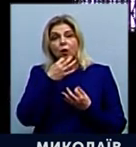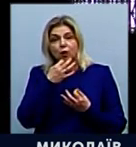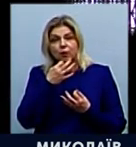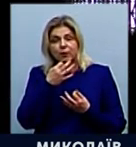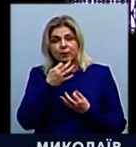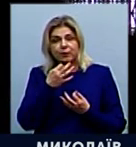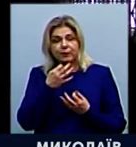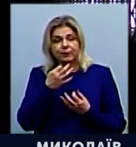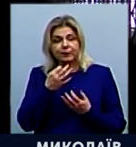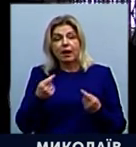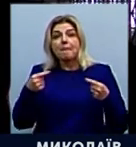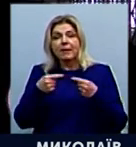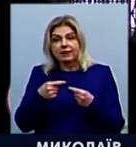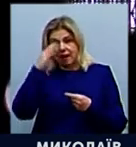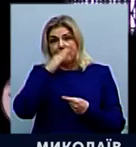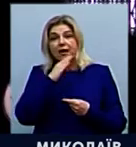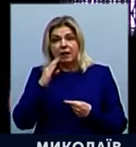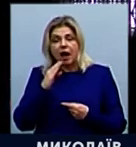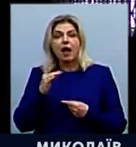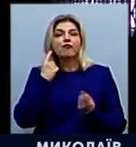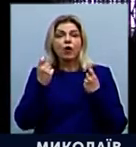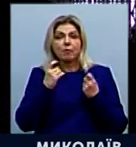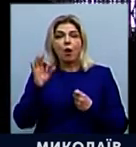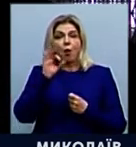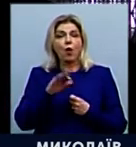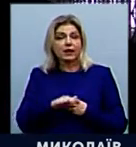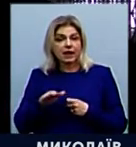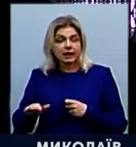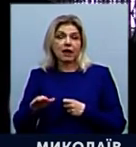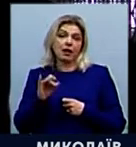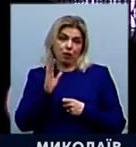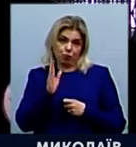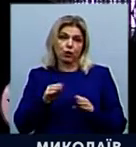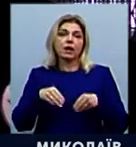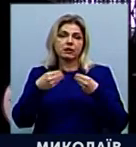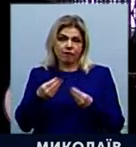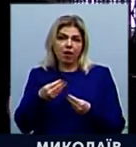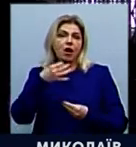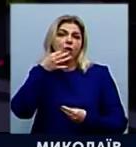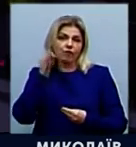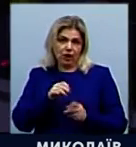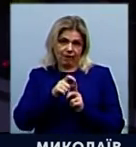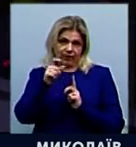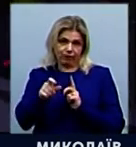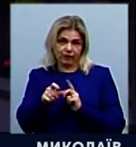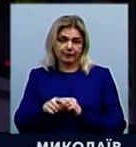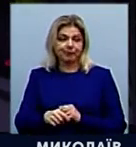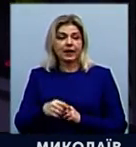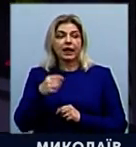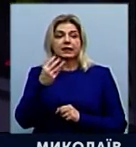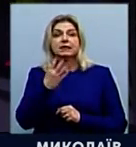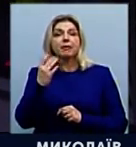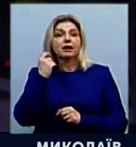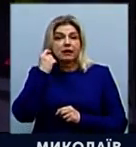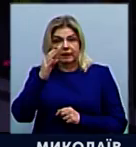певна інформація щодо дитини або щодо певної події, то будуть давати кваліфіковану відповідь. 15-річний Дмитро Дрюк